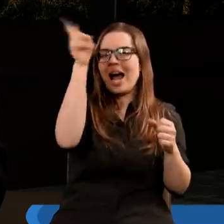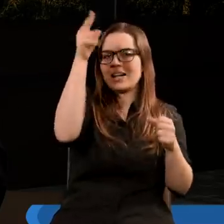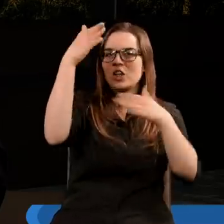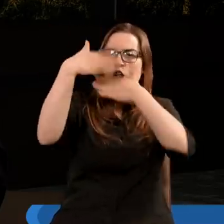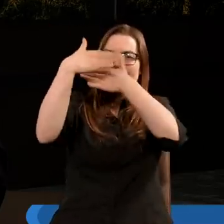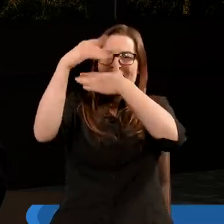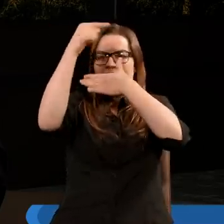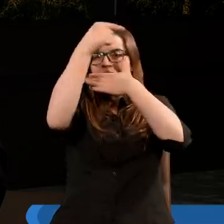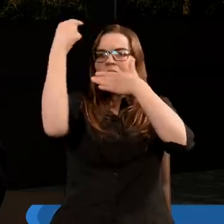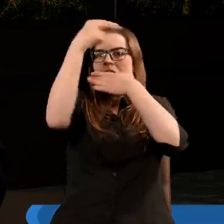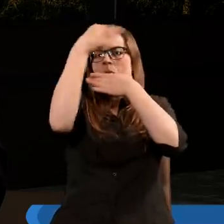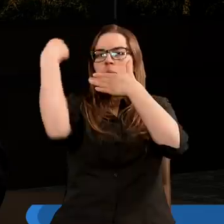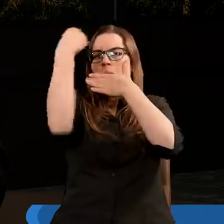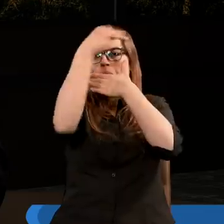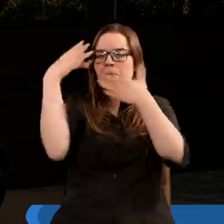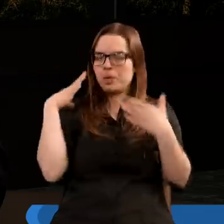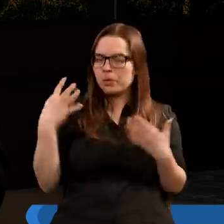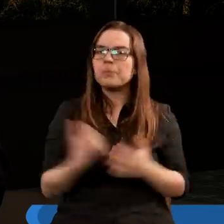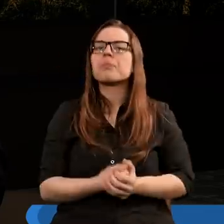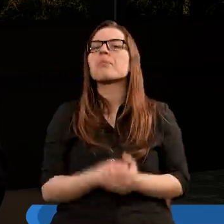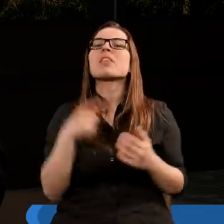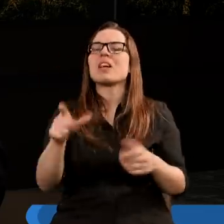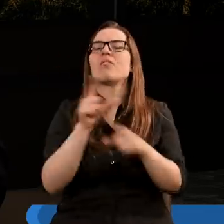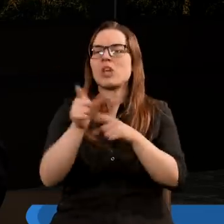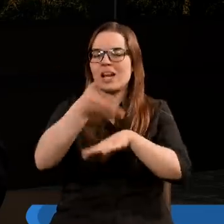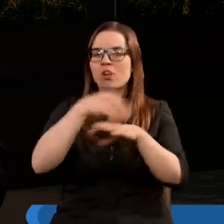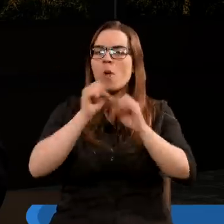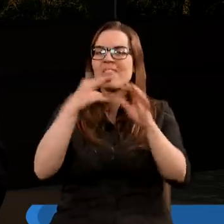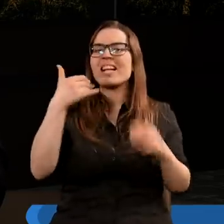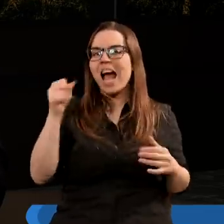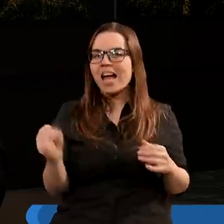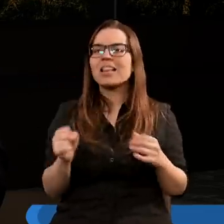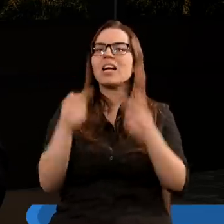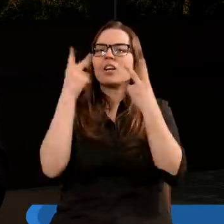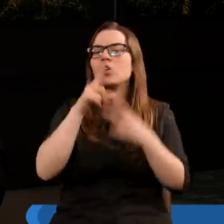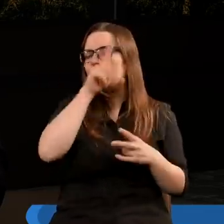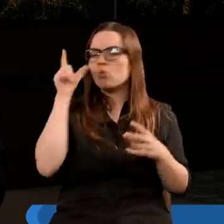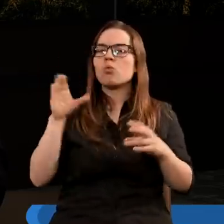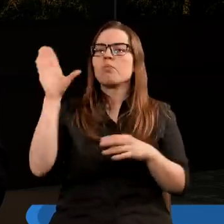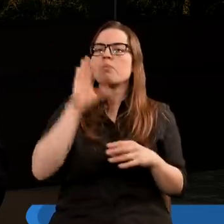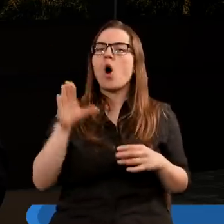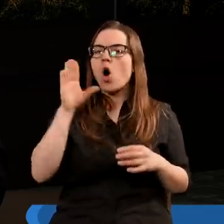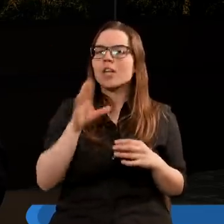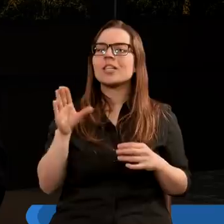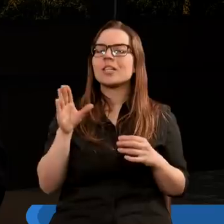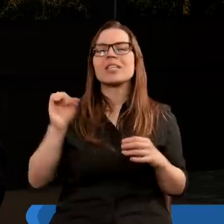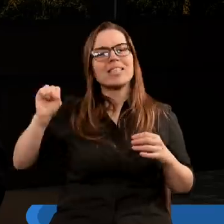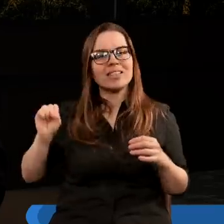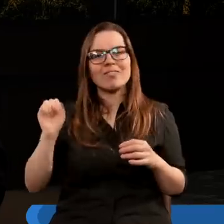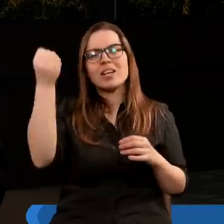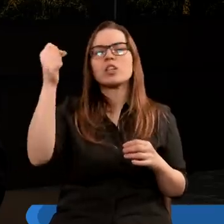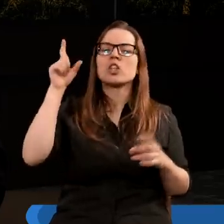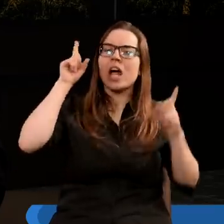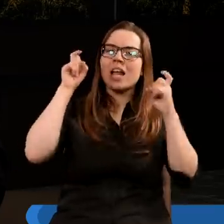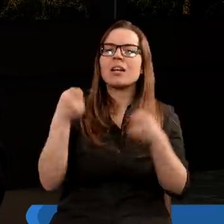I w dwunastym rozdziale, w wersecie jedenastym Księgi Objawienia czytamy, że lud Boży zwycięży